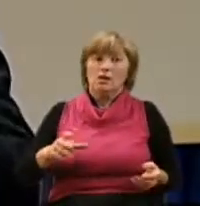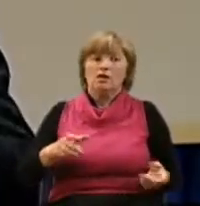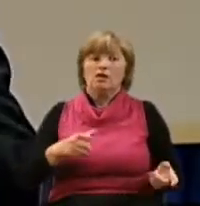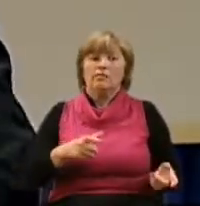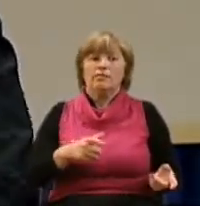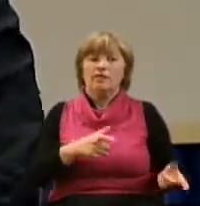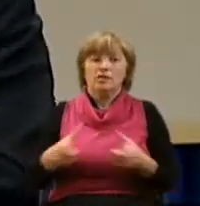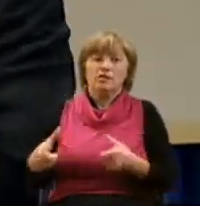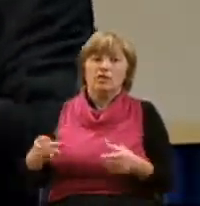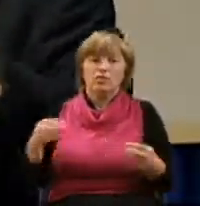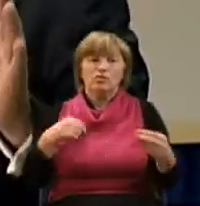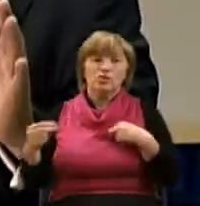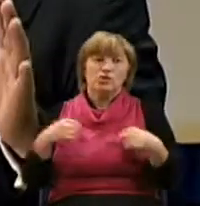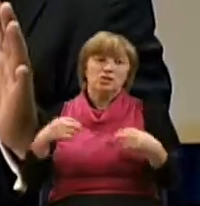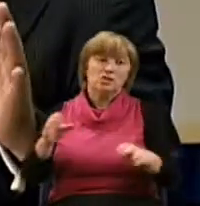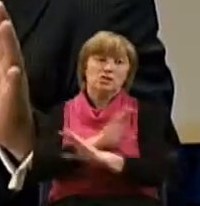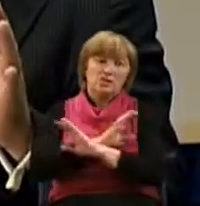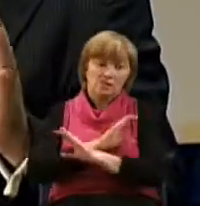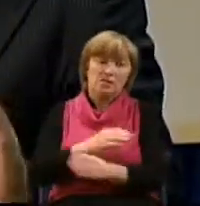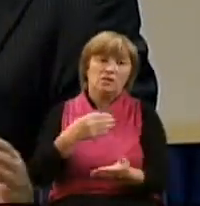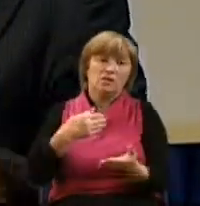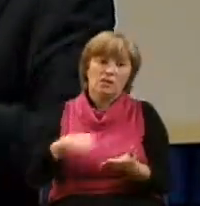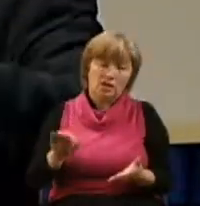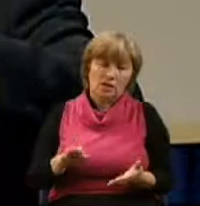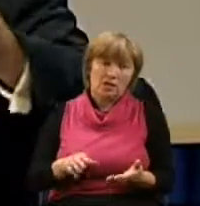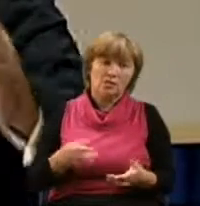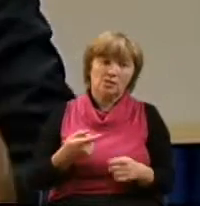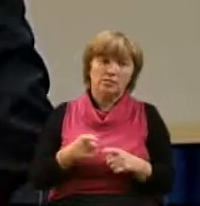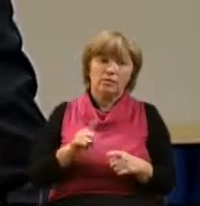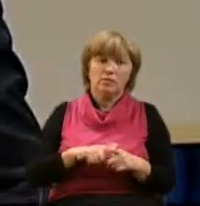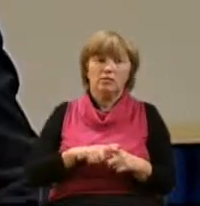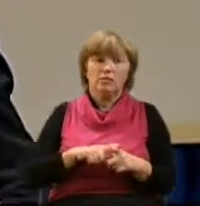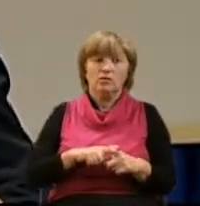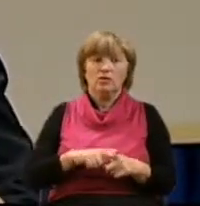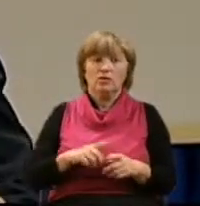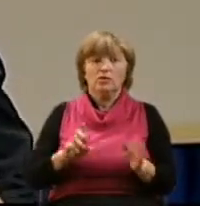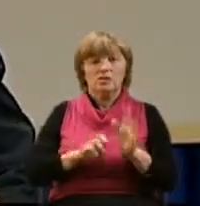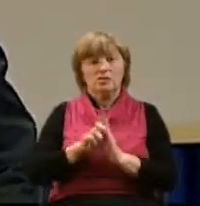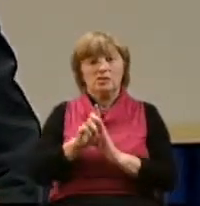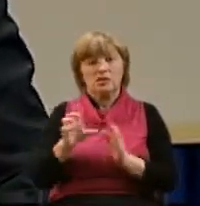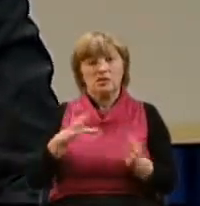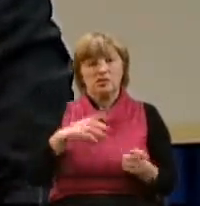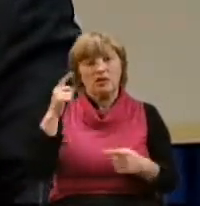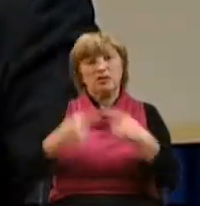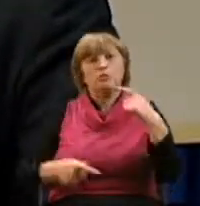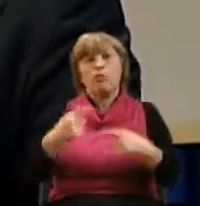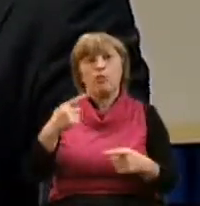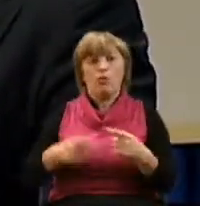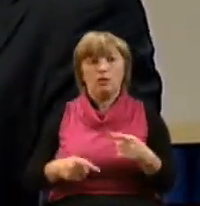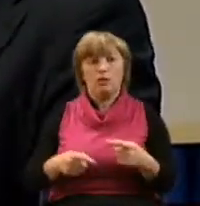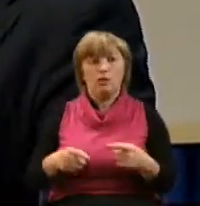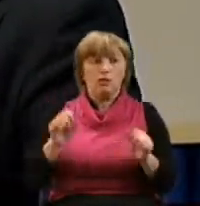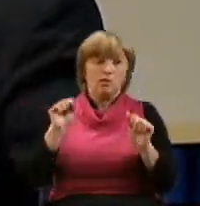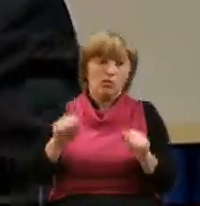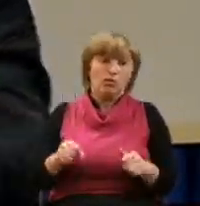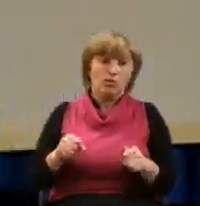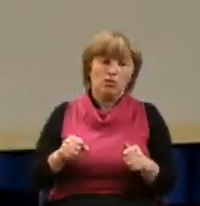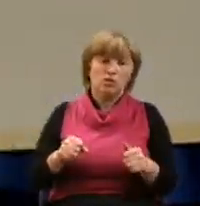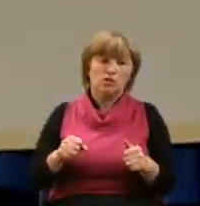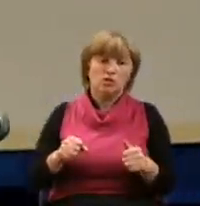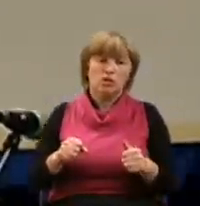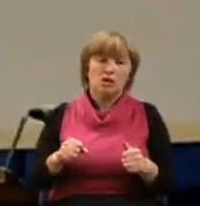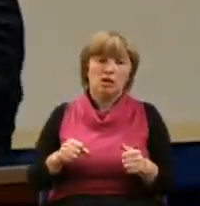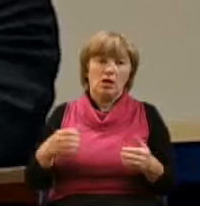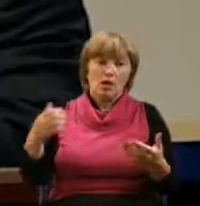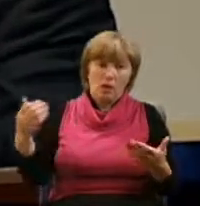мученичеству, и они отрекались. И поэтому в церкви были споры и дискуссии, можно ли этих